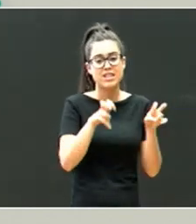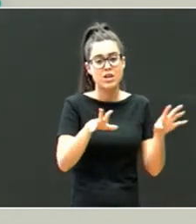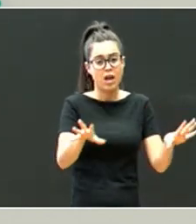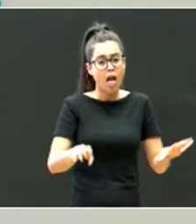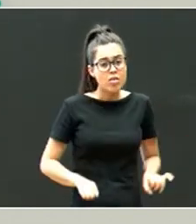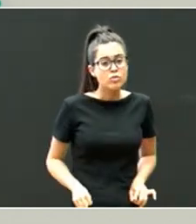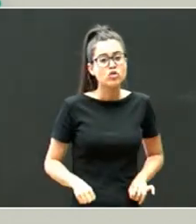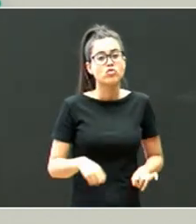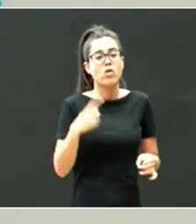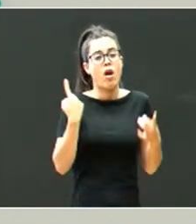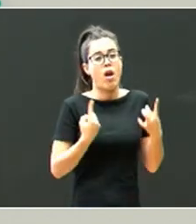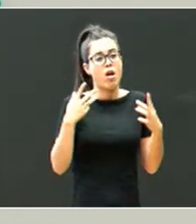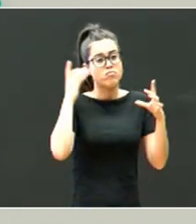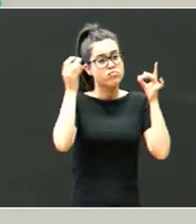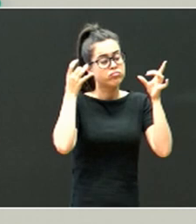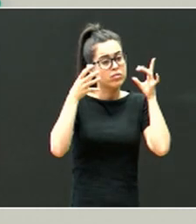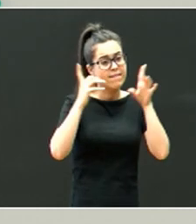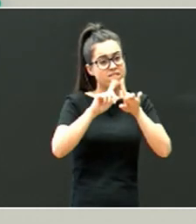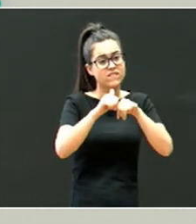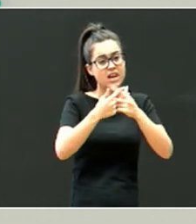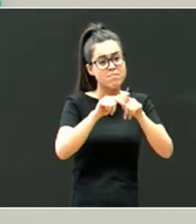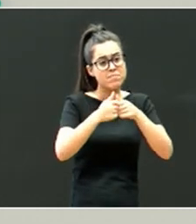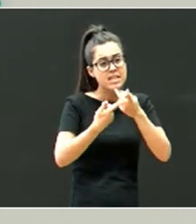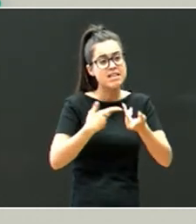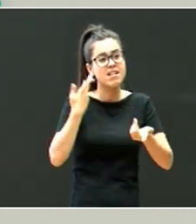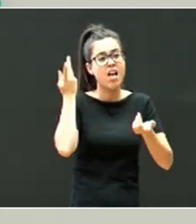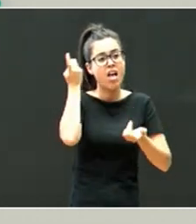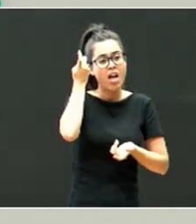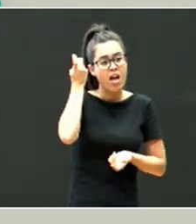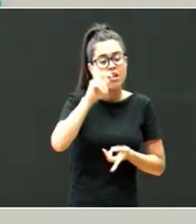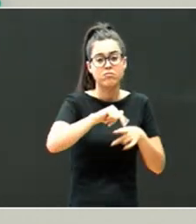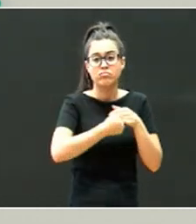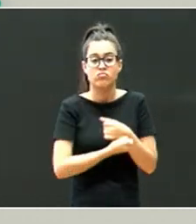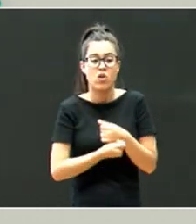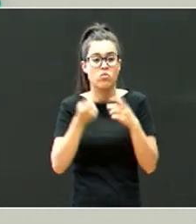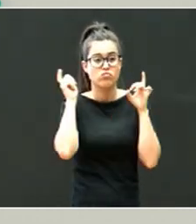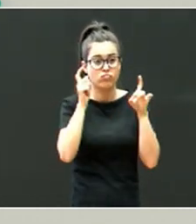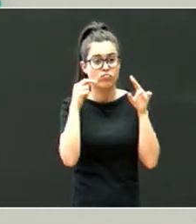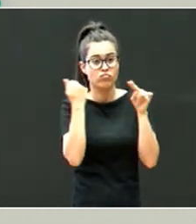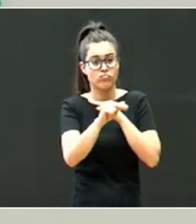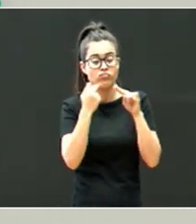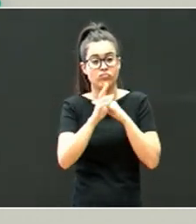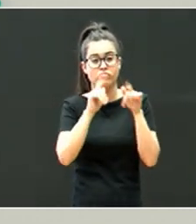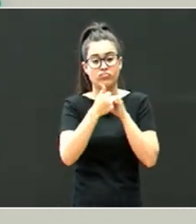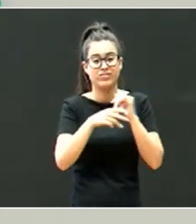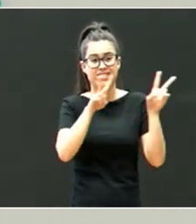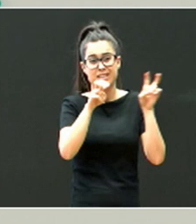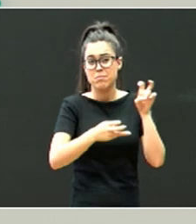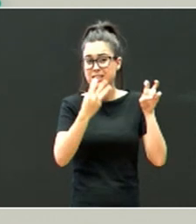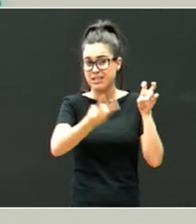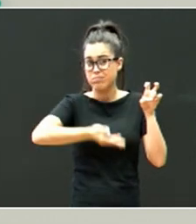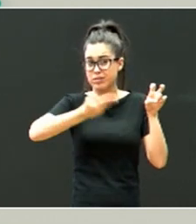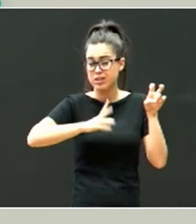ideia batzuk, familia eta ikasleen inguruan, gero, eskuntza erantzuna, iru harren atala, potoluena,